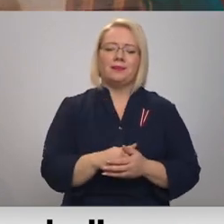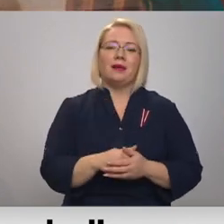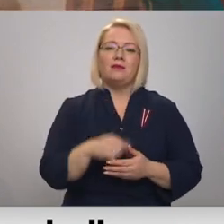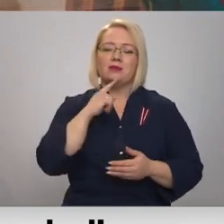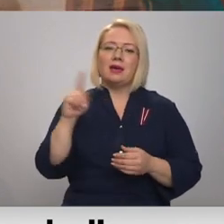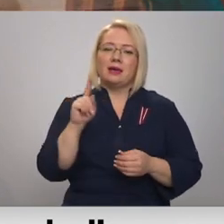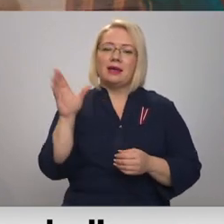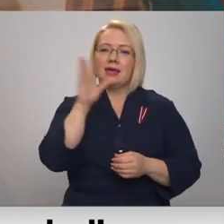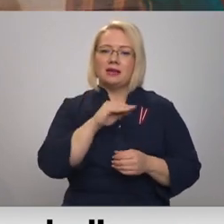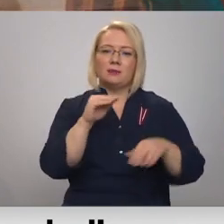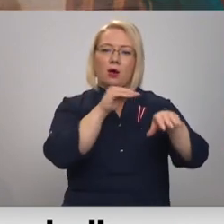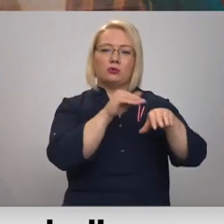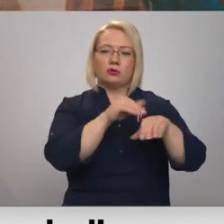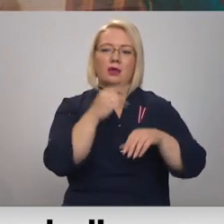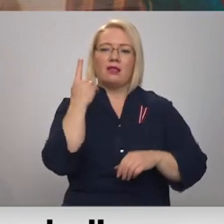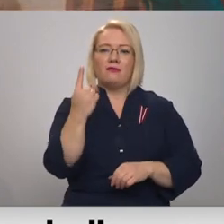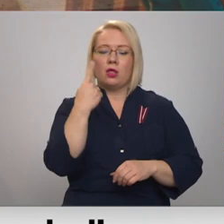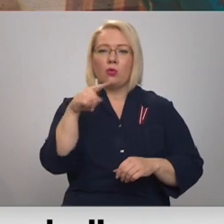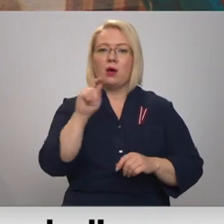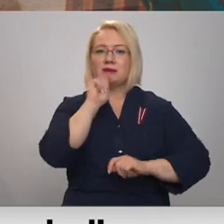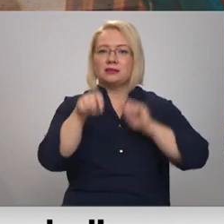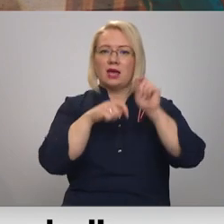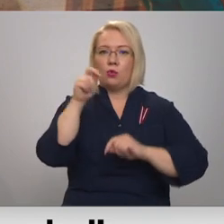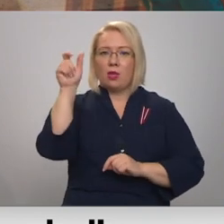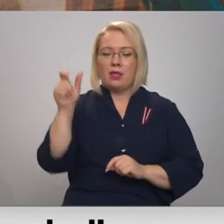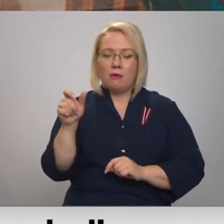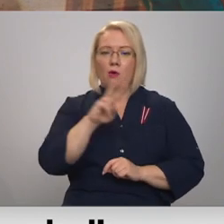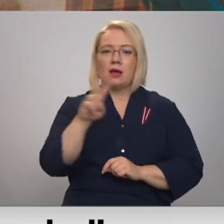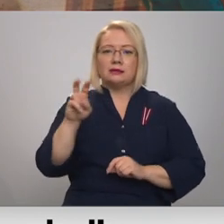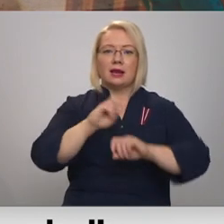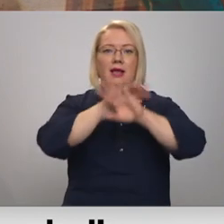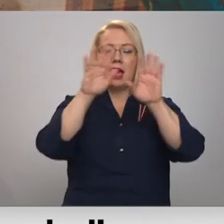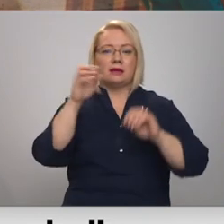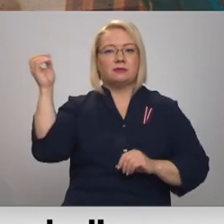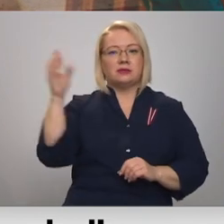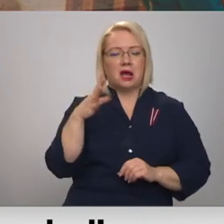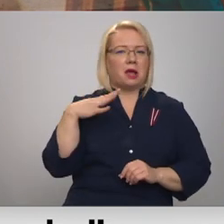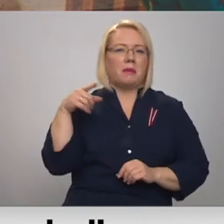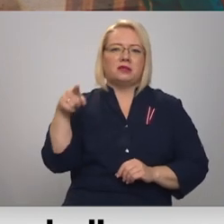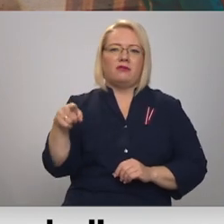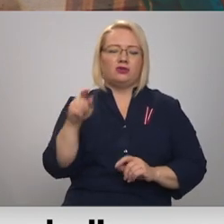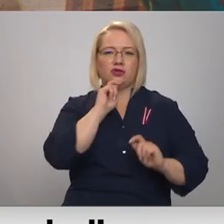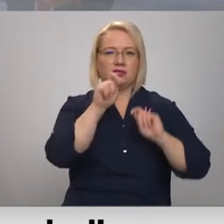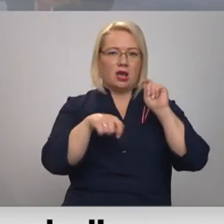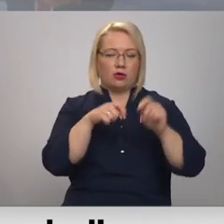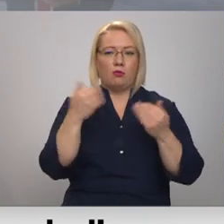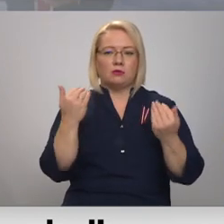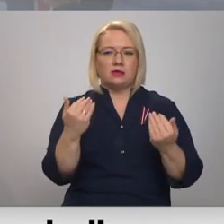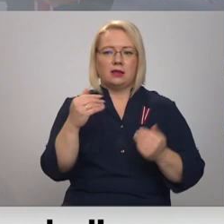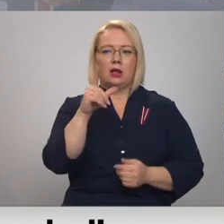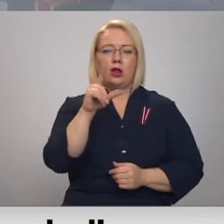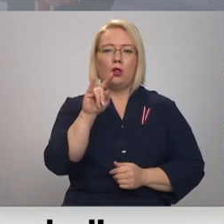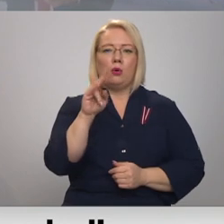uzrunāt vienu no ziedotāju. Jā, un pavaicāt, kas ir šīs gaismas stariņš, kas viņu ir virzījis un motivējis. Mums šobrīd pievienojas Ivars